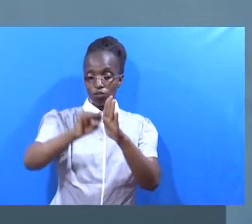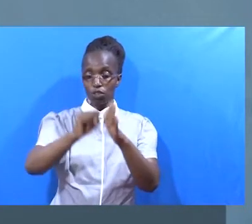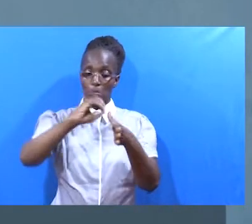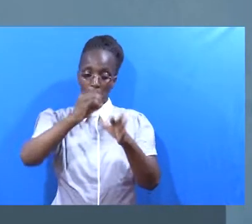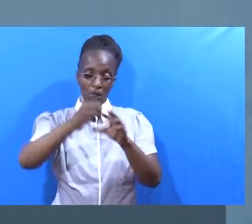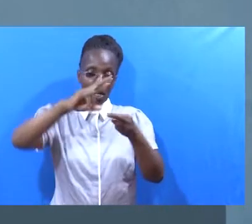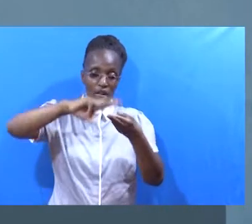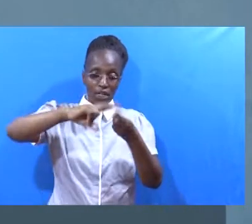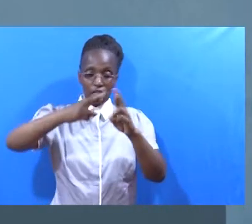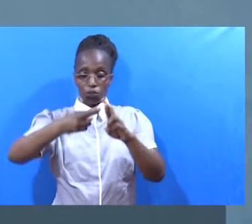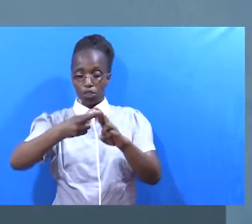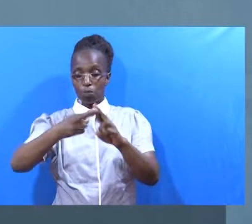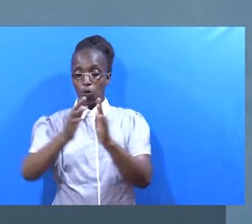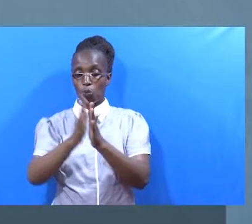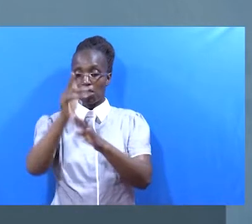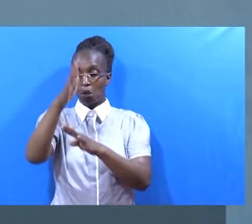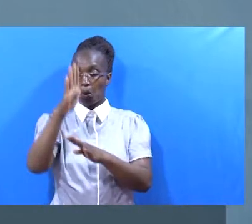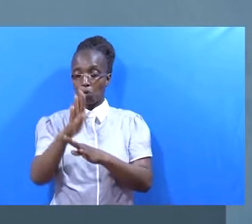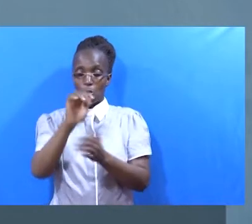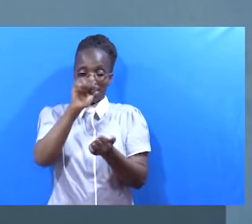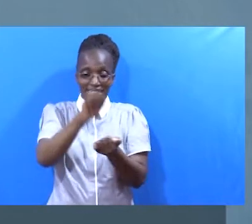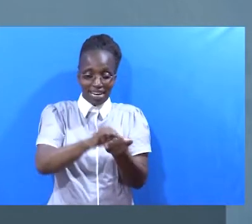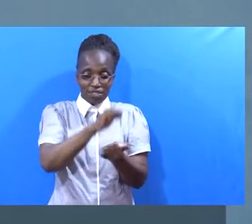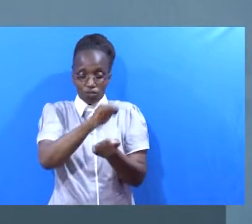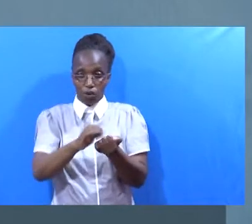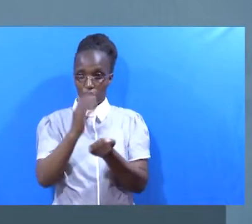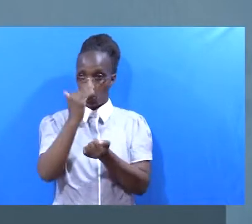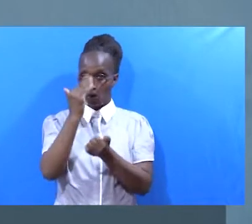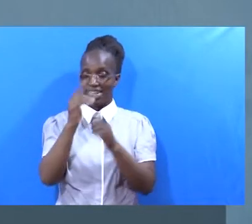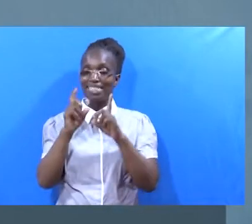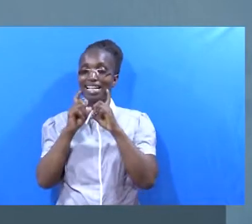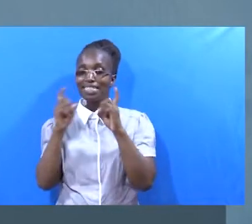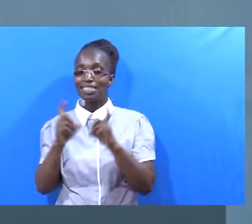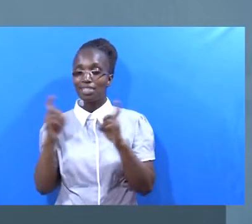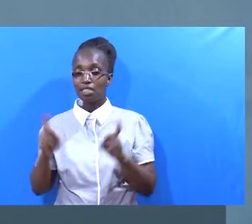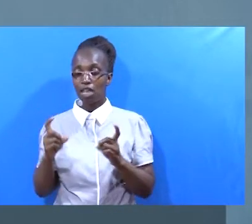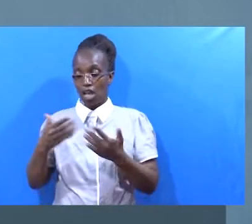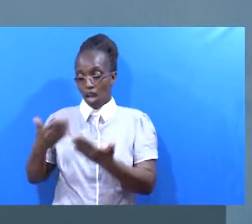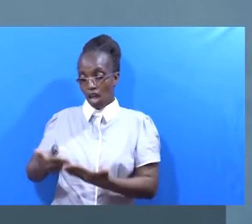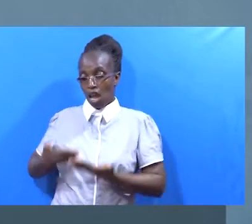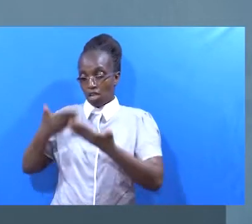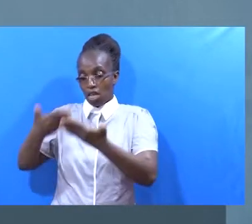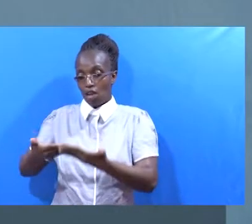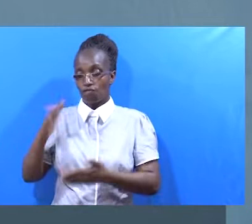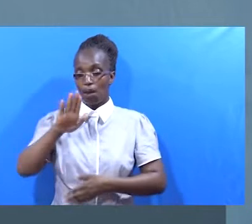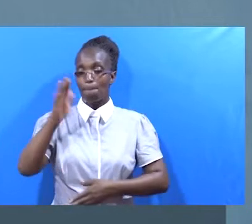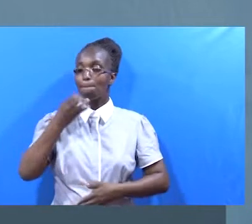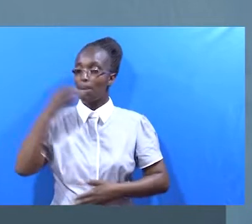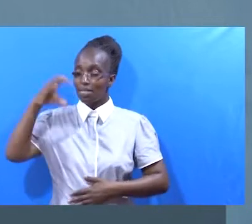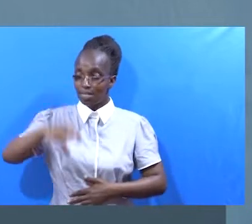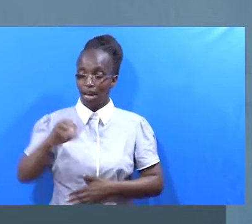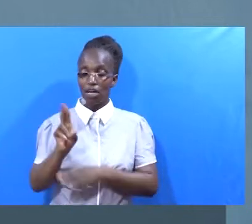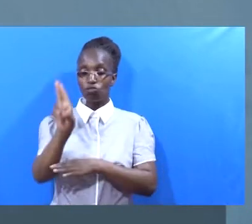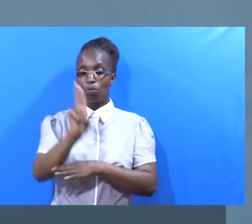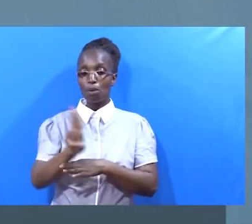wetu na mungu wetu umearibika kwa sababu ya dhambi Alieza kumutua manawake Yesu Kristo wapeke ili aje